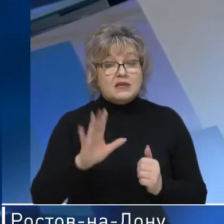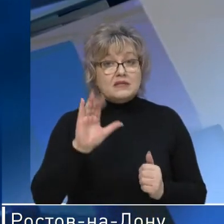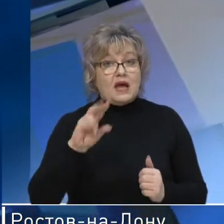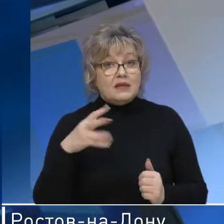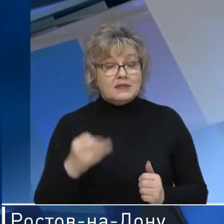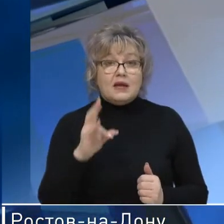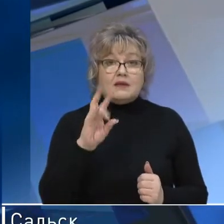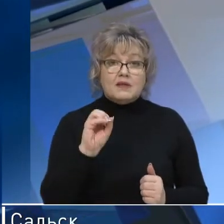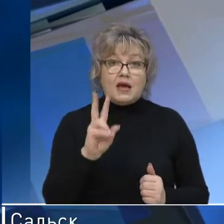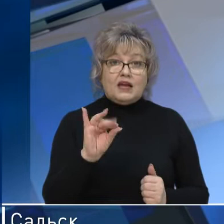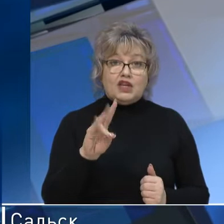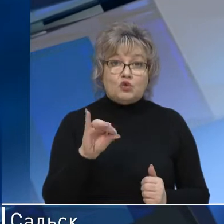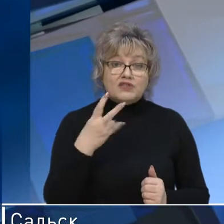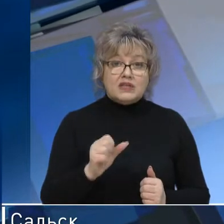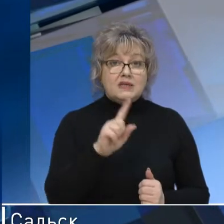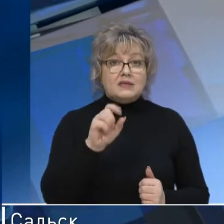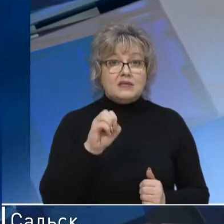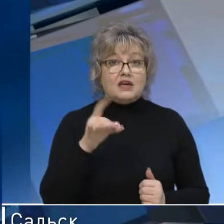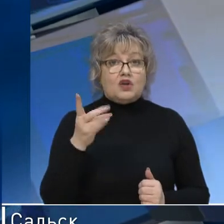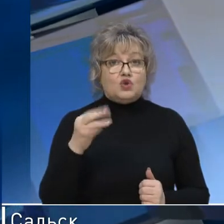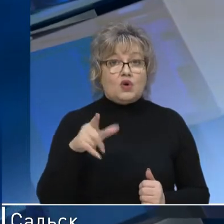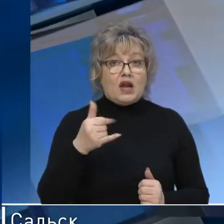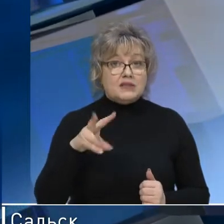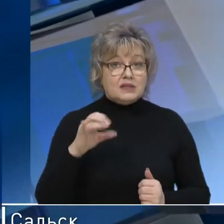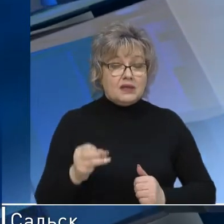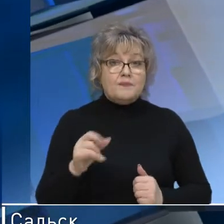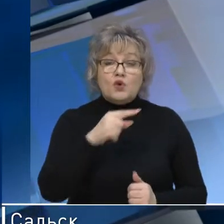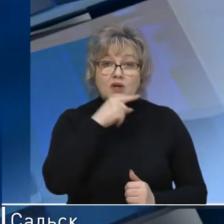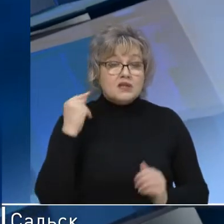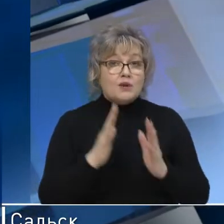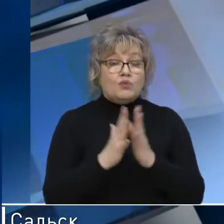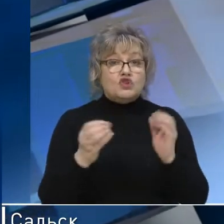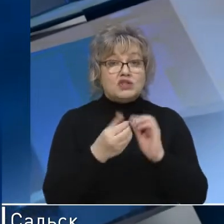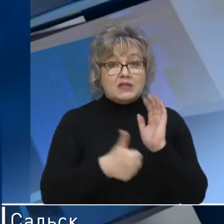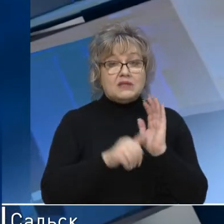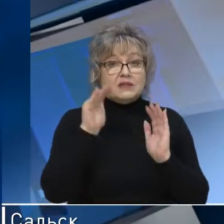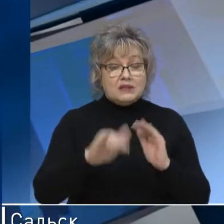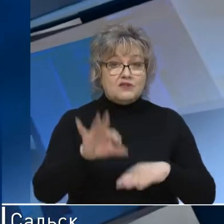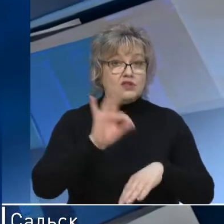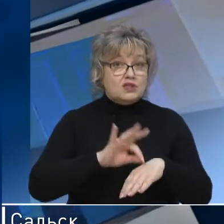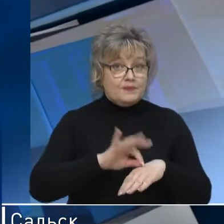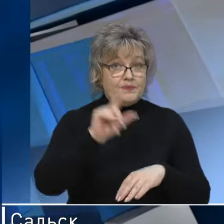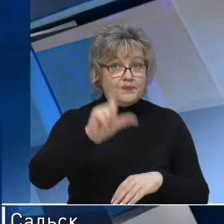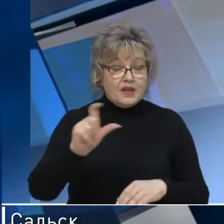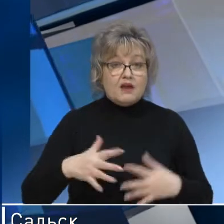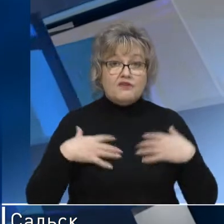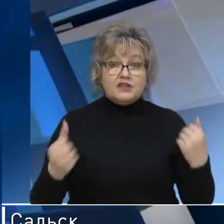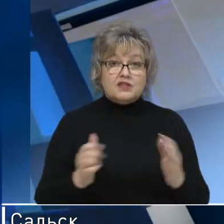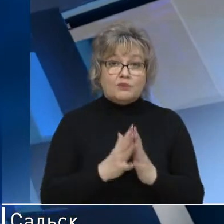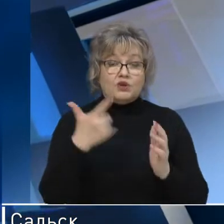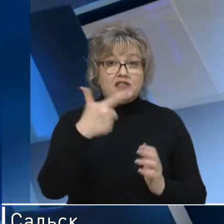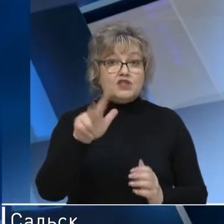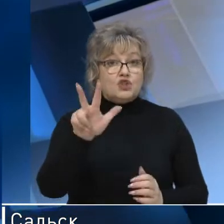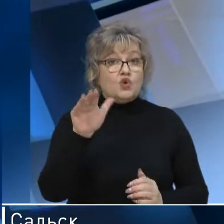Сальский, Неклиновский, Зерноградский. Всего же по России больше 16 тысяч человек заболело. Выздоровело свыше